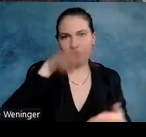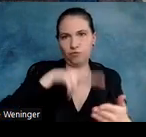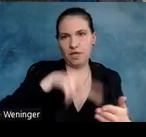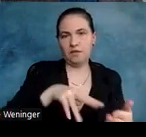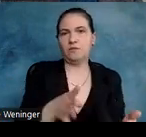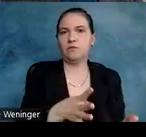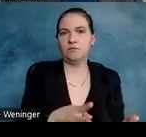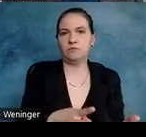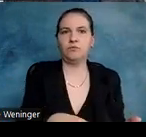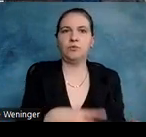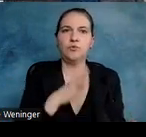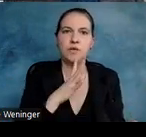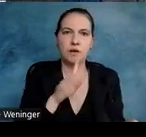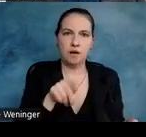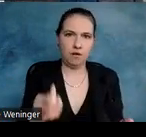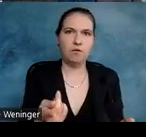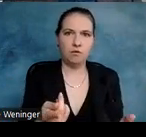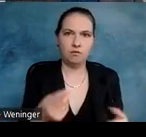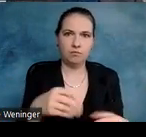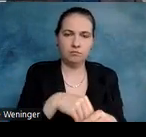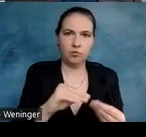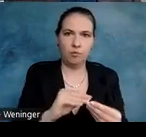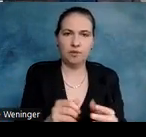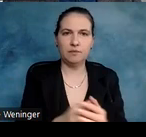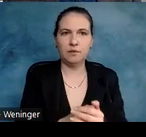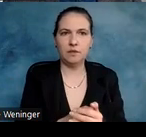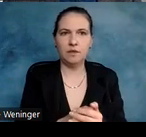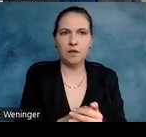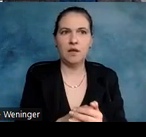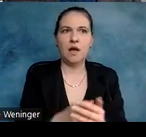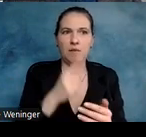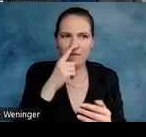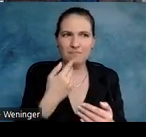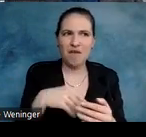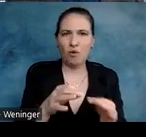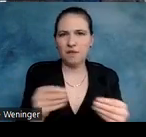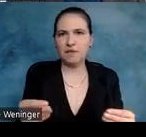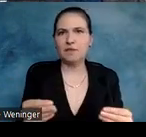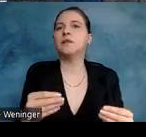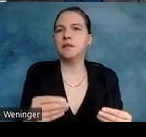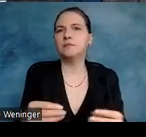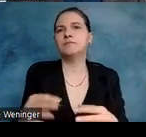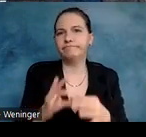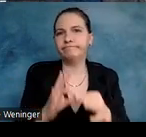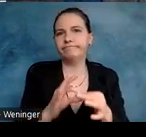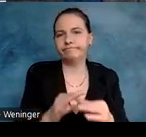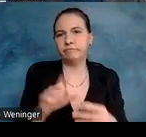Und wenn ich es in HTML machen möchte, dann würde ich tatsächlich zu LaTeX oder ChemFig zurückgreifen.